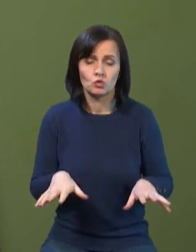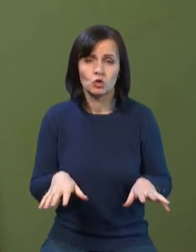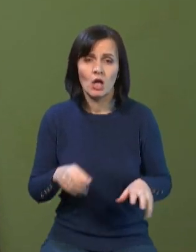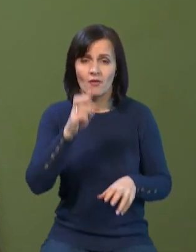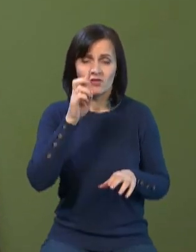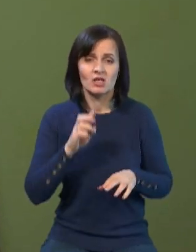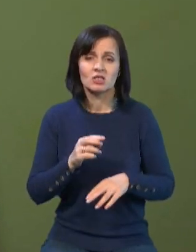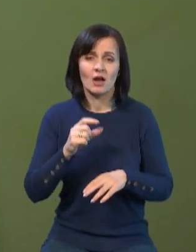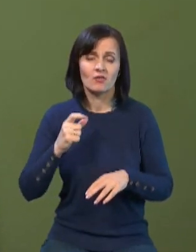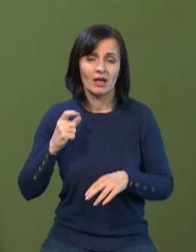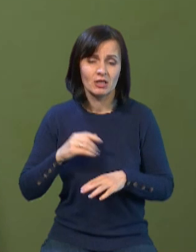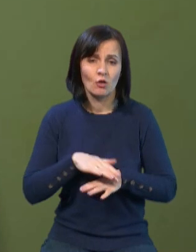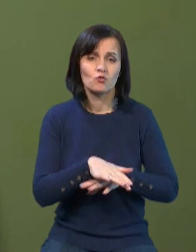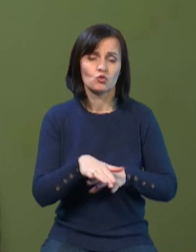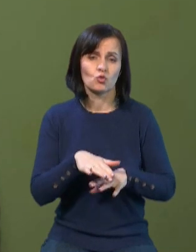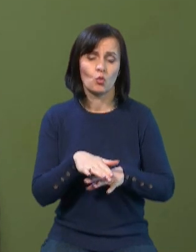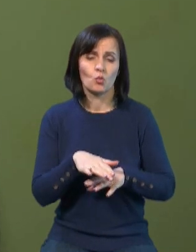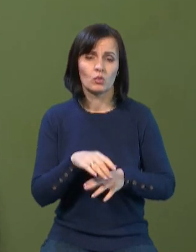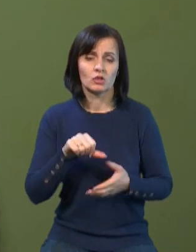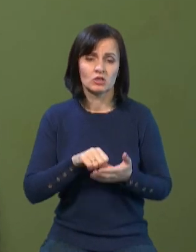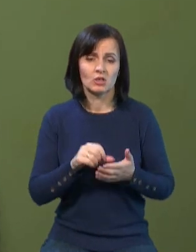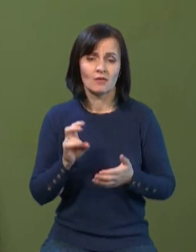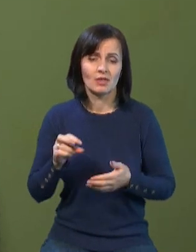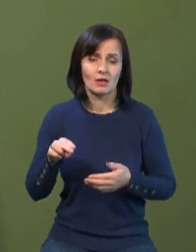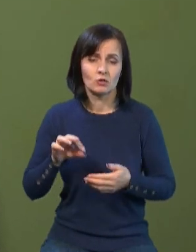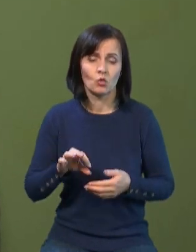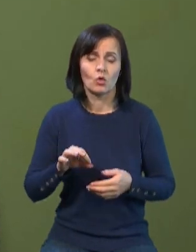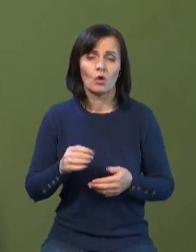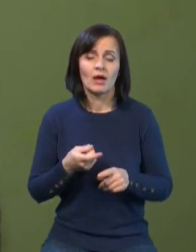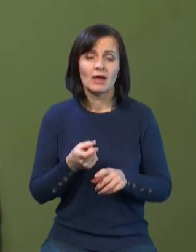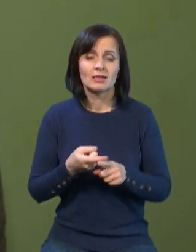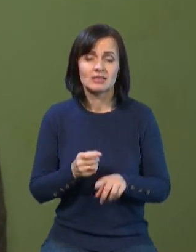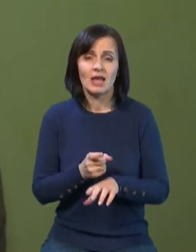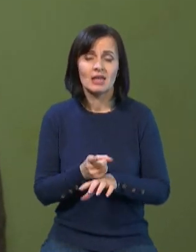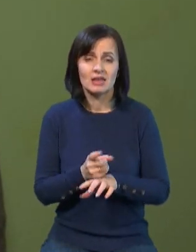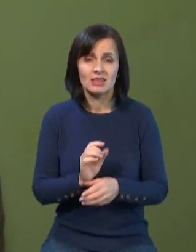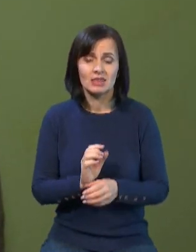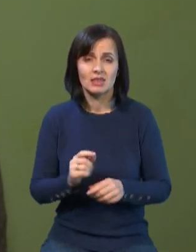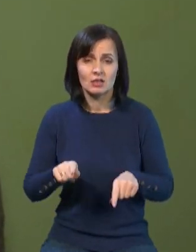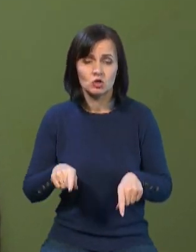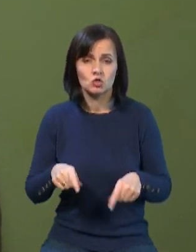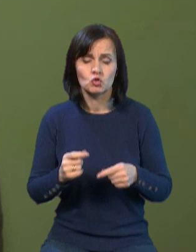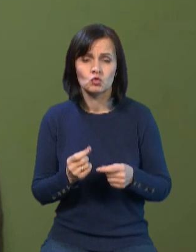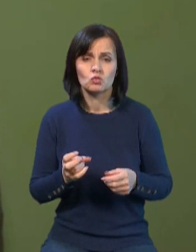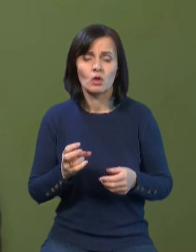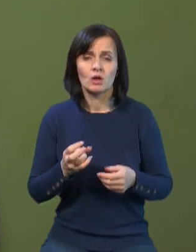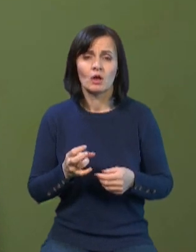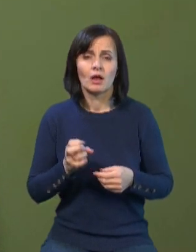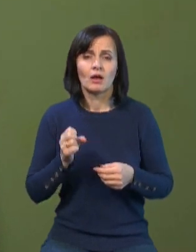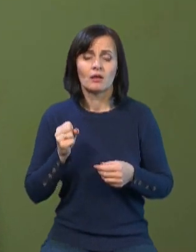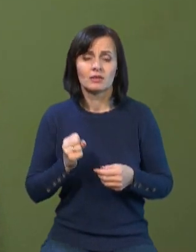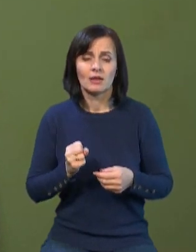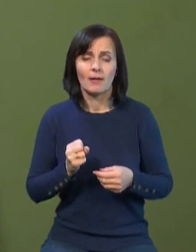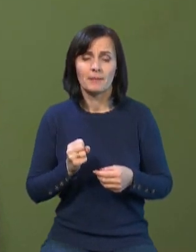Він, німецький, він створювався з огляду на умовах введення саме відбиття ще радянської